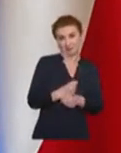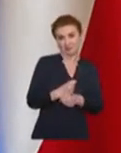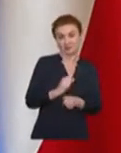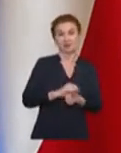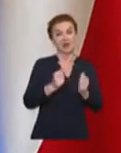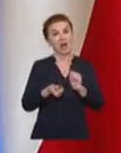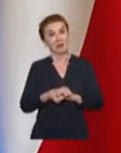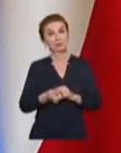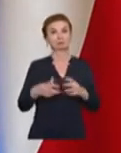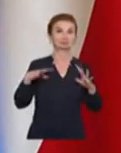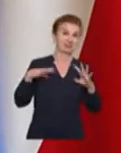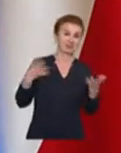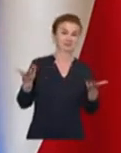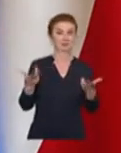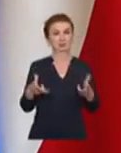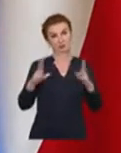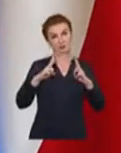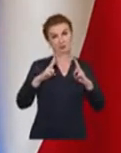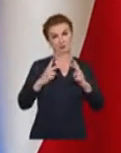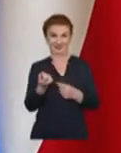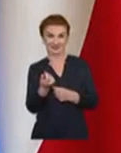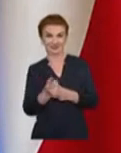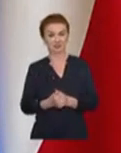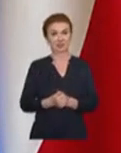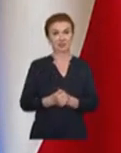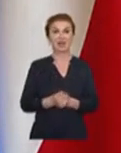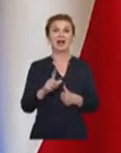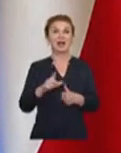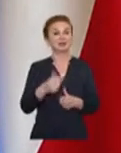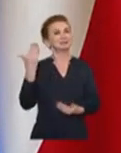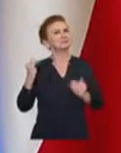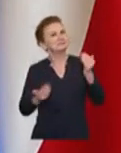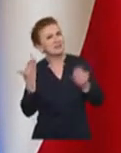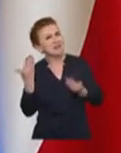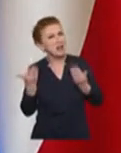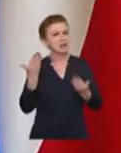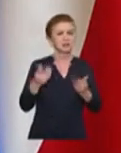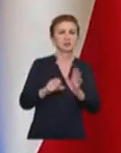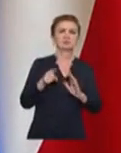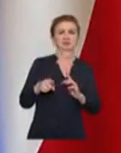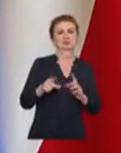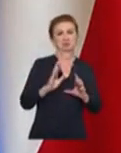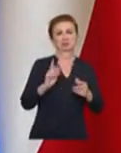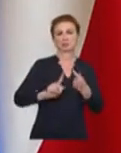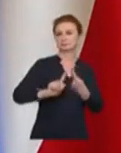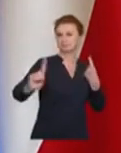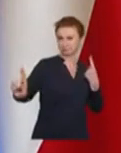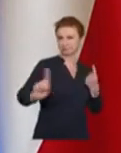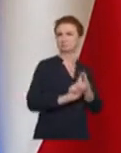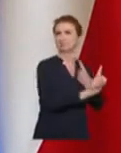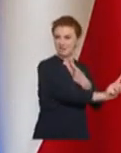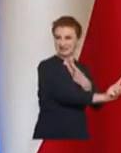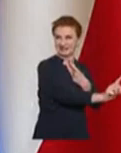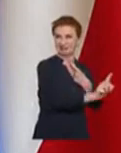kolejnych etapów rozluźnienia obostrzeń. To wszystko zależy od tego, czy my się będziemy dystansowali, czy my